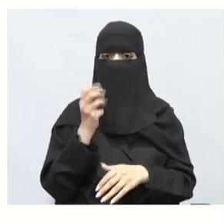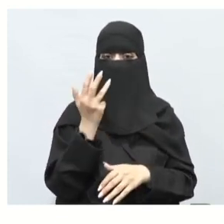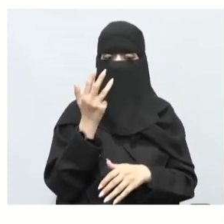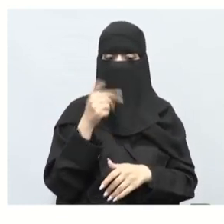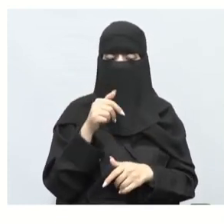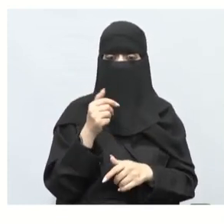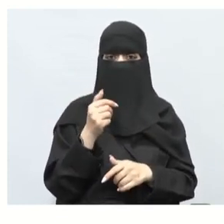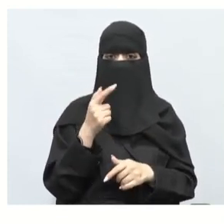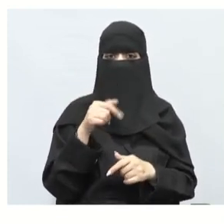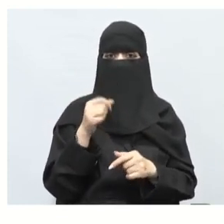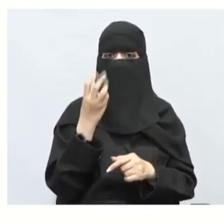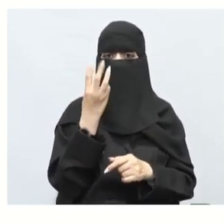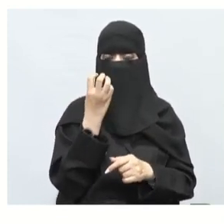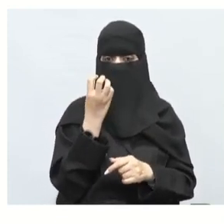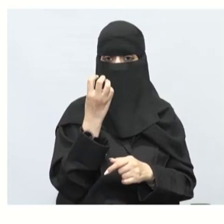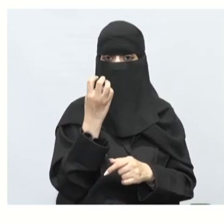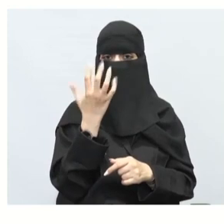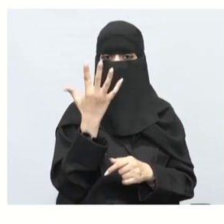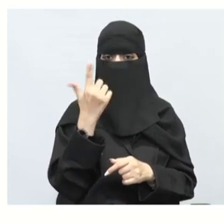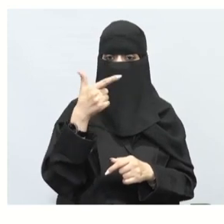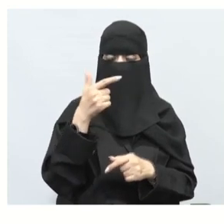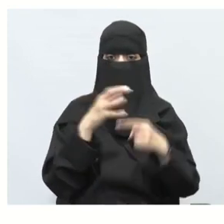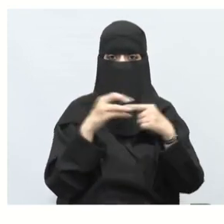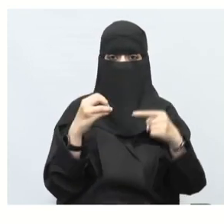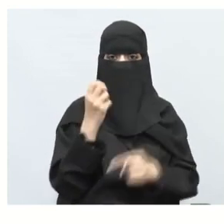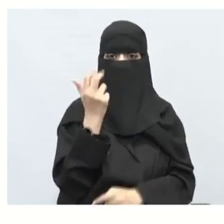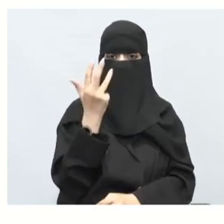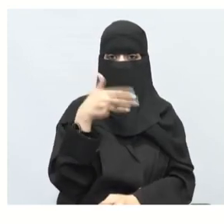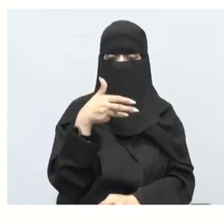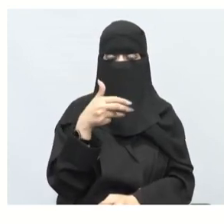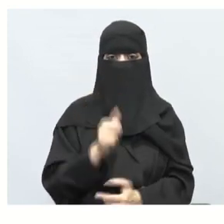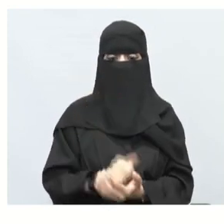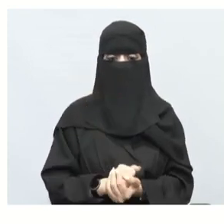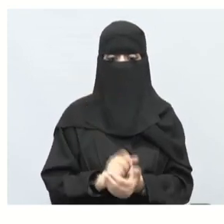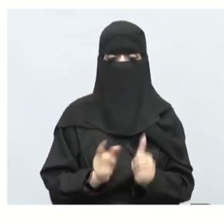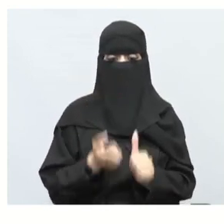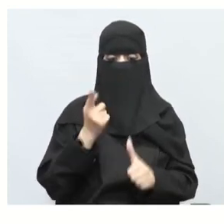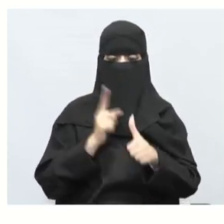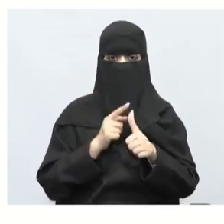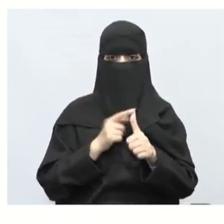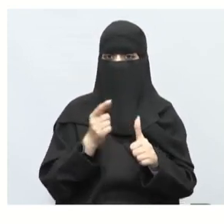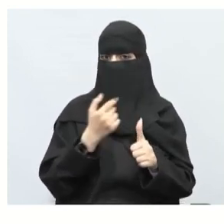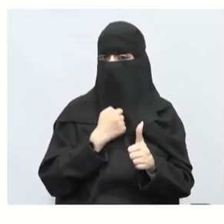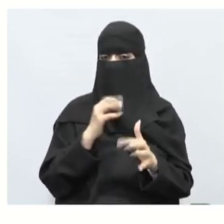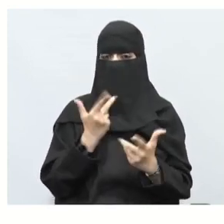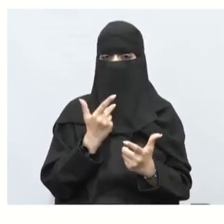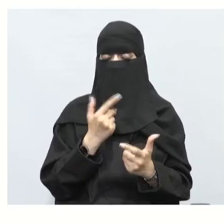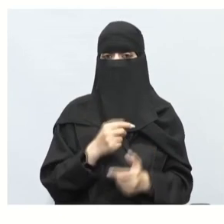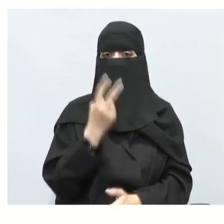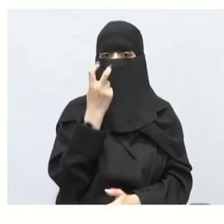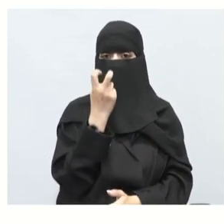وخمسة وسبعون طرح تسعون جميل طيب هذا أول خطوة صار معي الآن مئتان